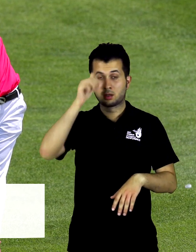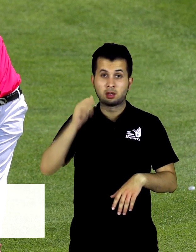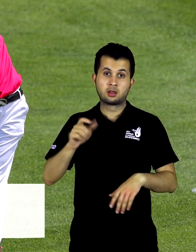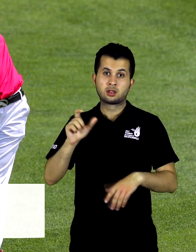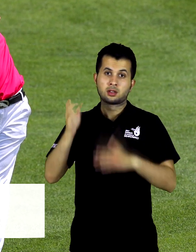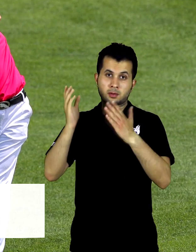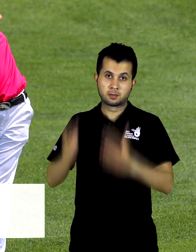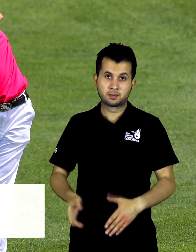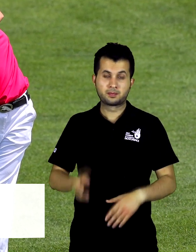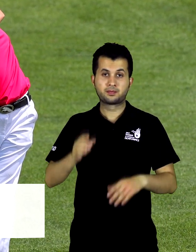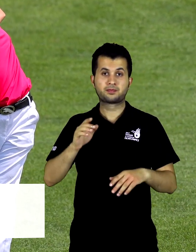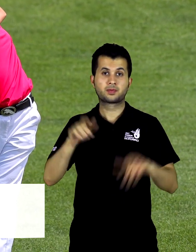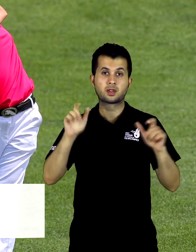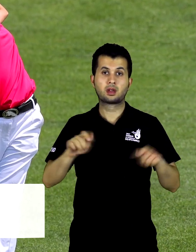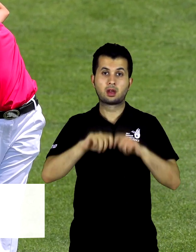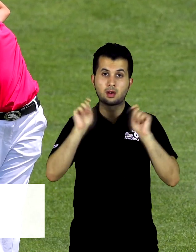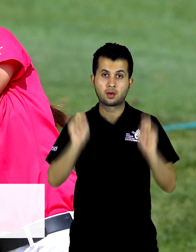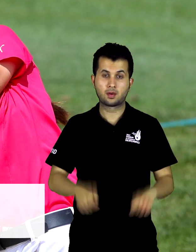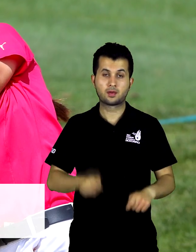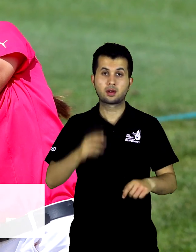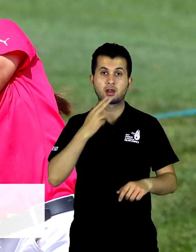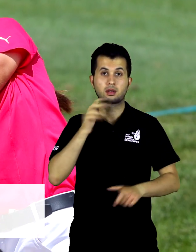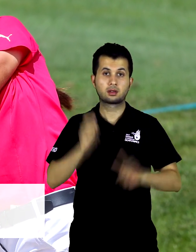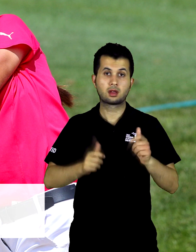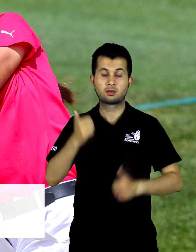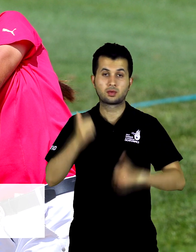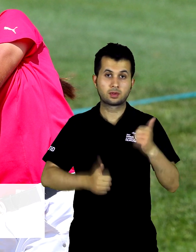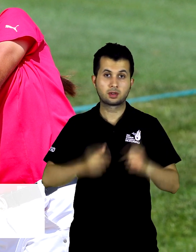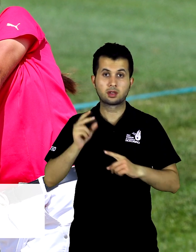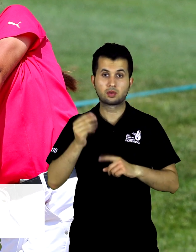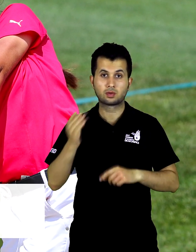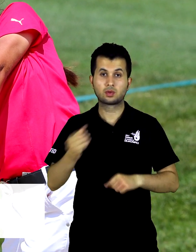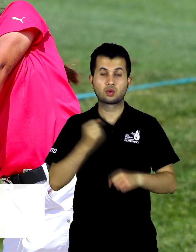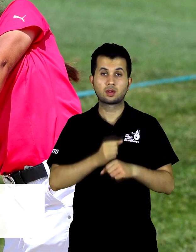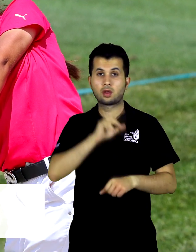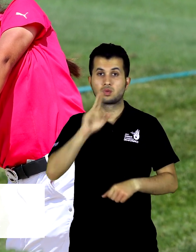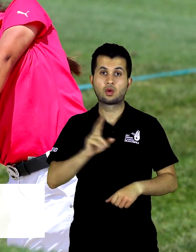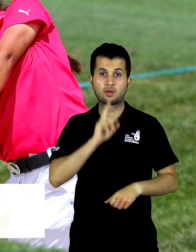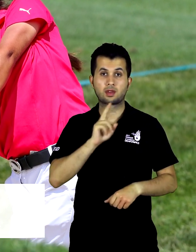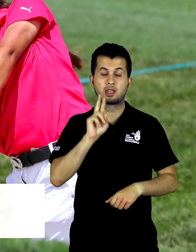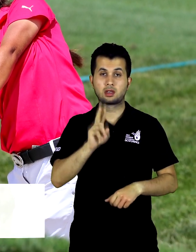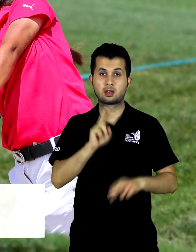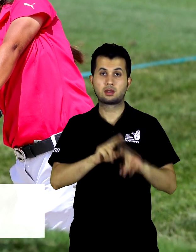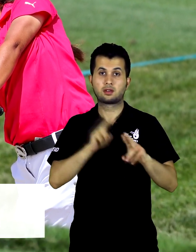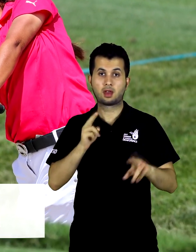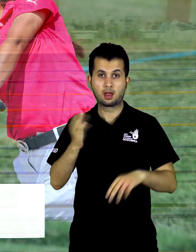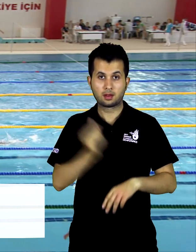'ın saha rekoru kırdığı kadınlar mücadelesinde ise İlknur Çavdar ve Gülistan Öztünç son iki sırayı aldılar.